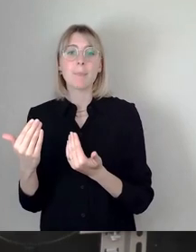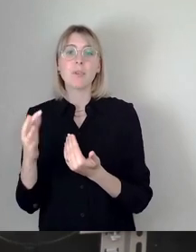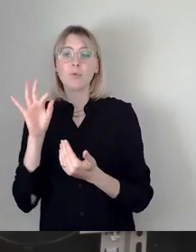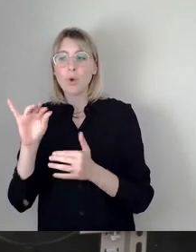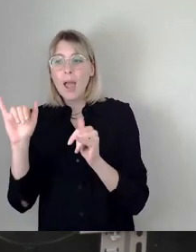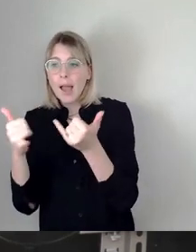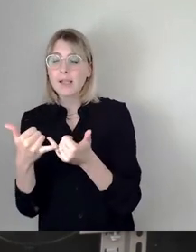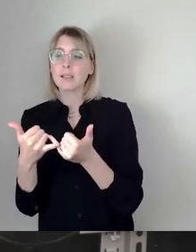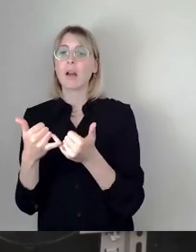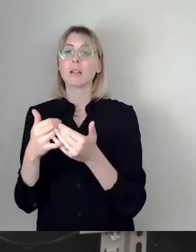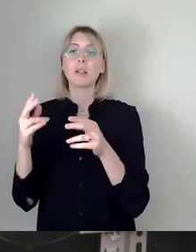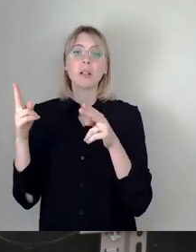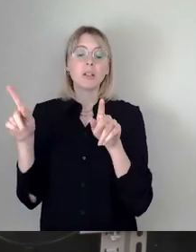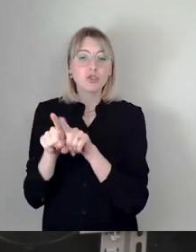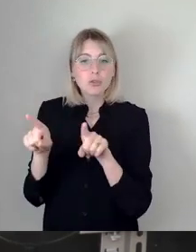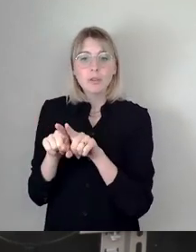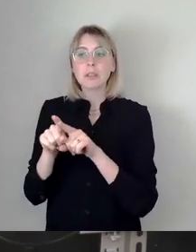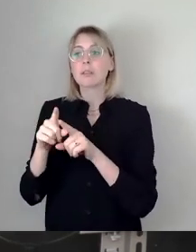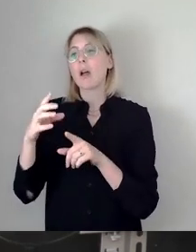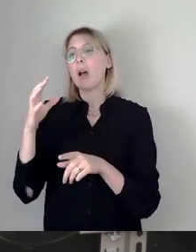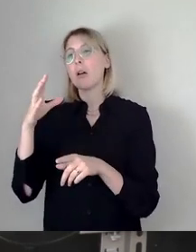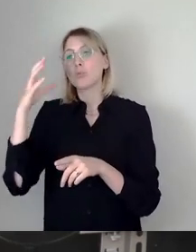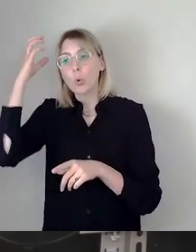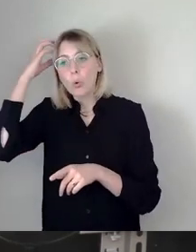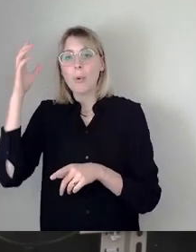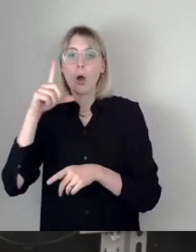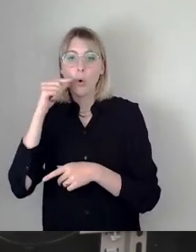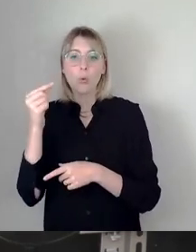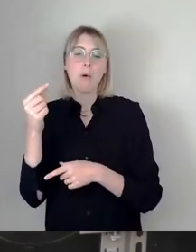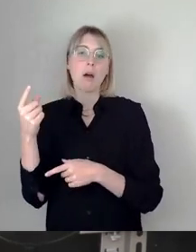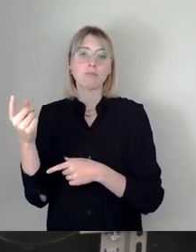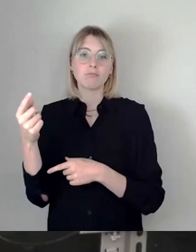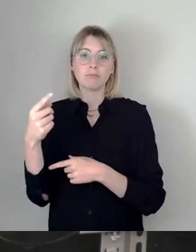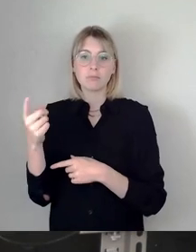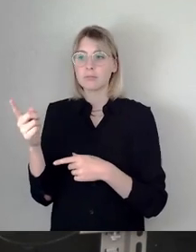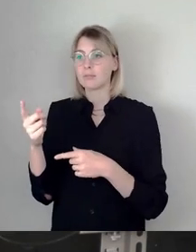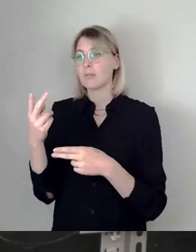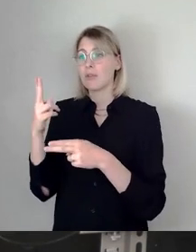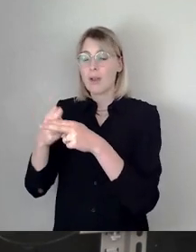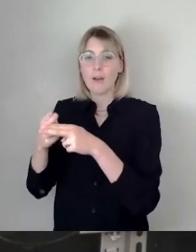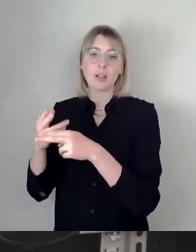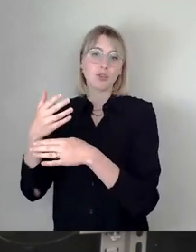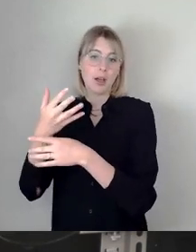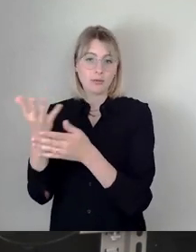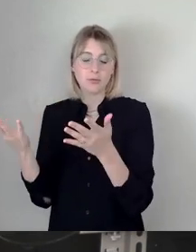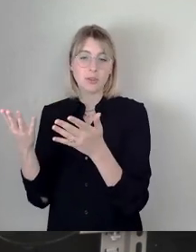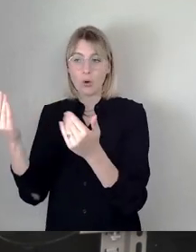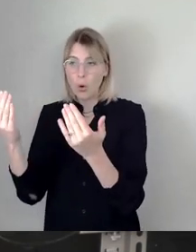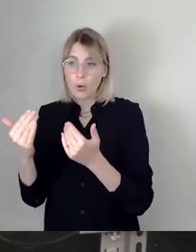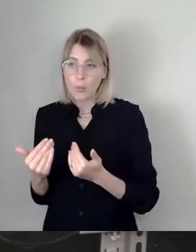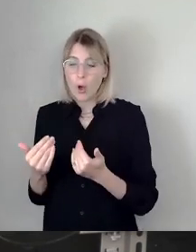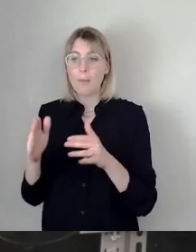Geschwister, Oma, Opa, die dann ihre Geschwister, ihre Enkel, ihre Kinder bei Sport treiben